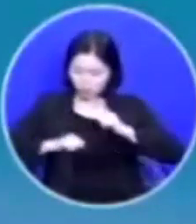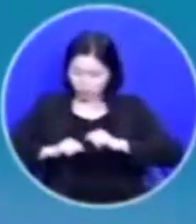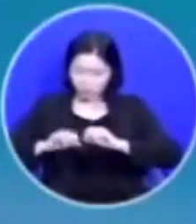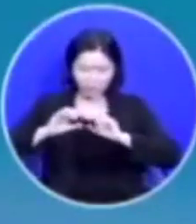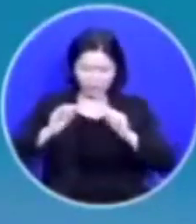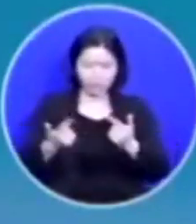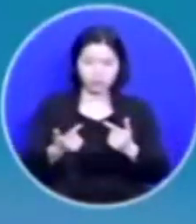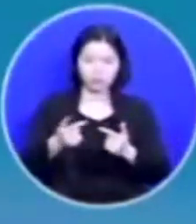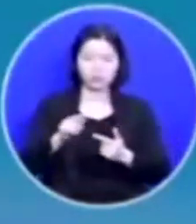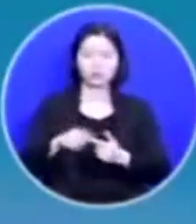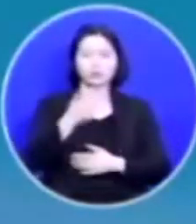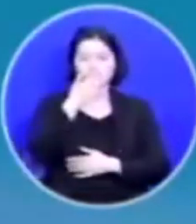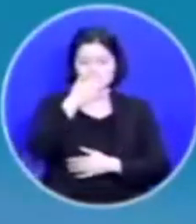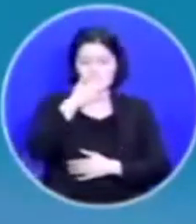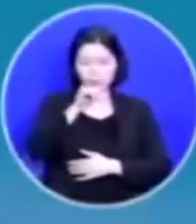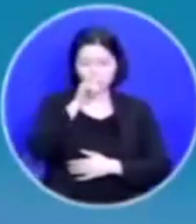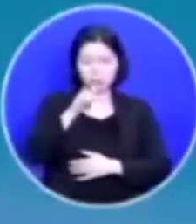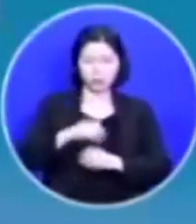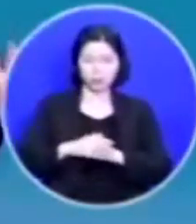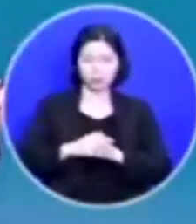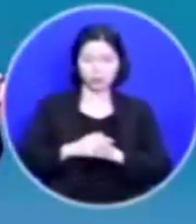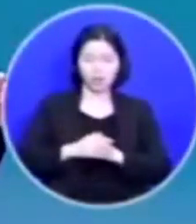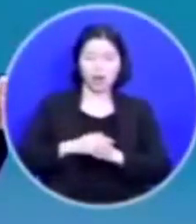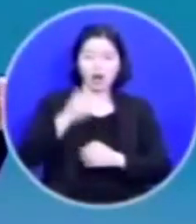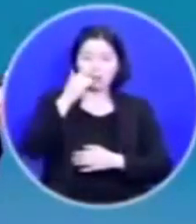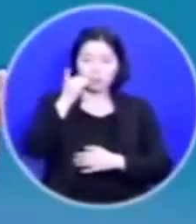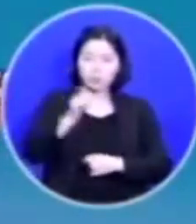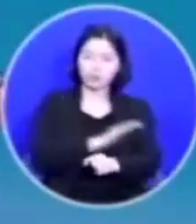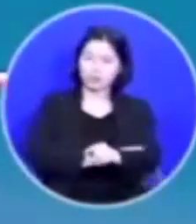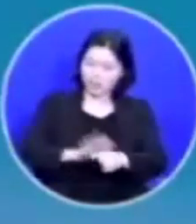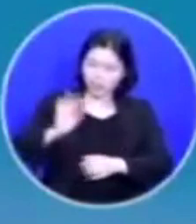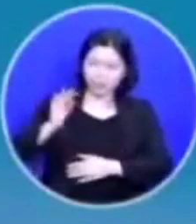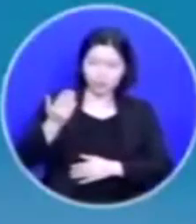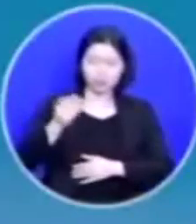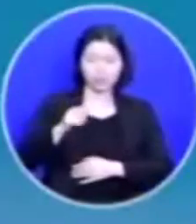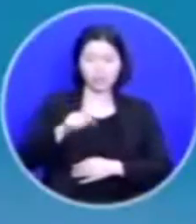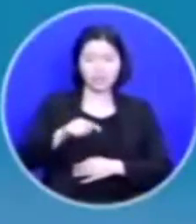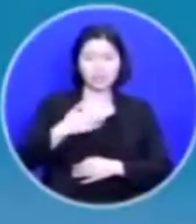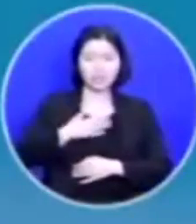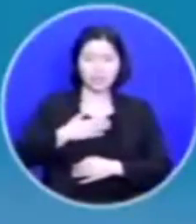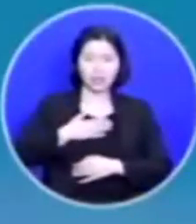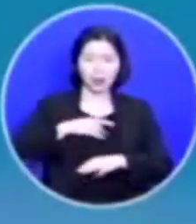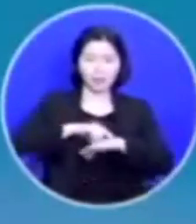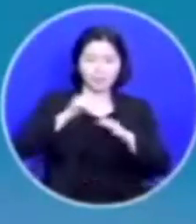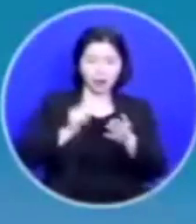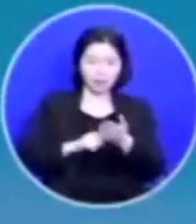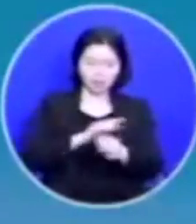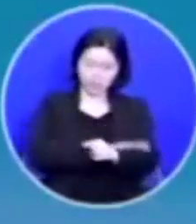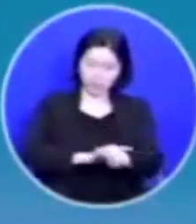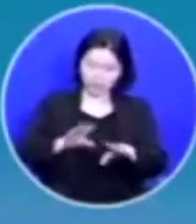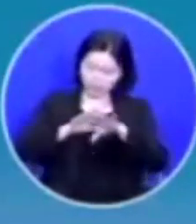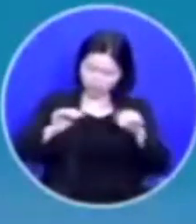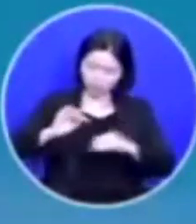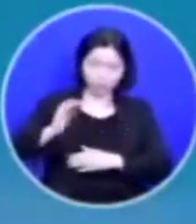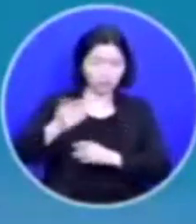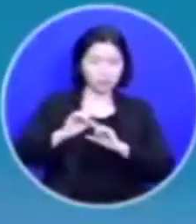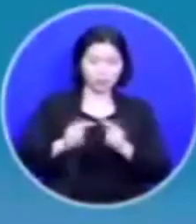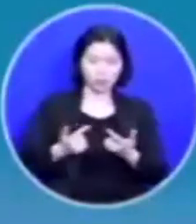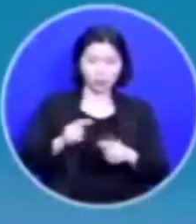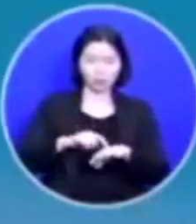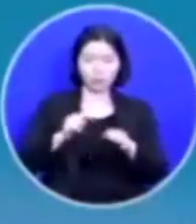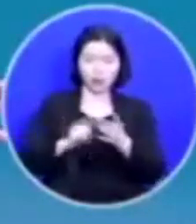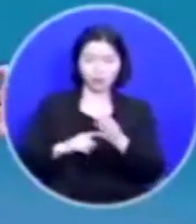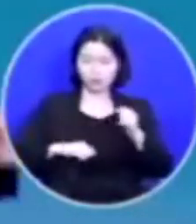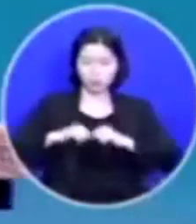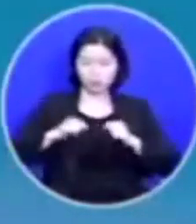않는 것이기도 합니다 부모님에게 잘해야 되겠는데 그런데 이 감정이 어떻게 해결이 안 되고 마음이 그렇게 움직여지지 않고